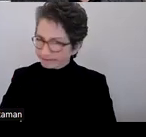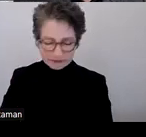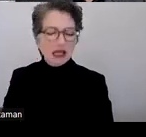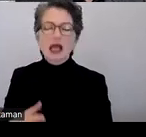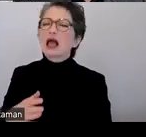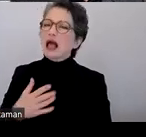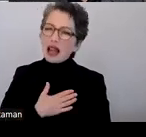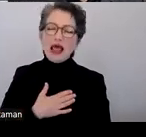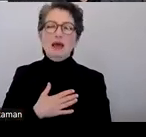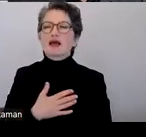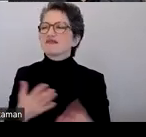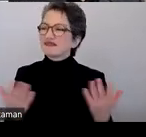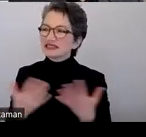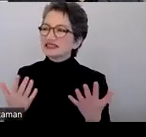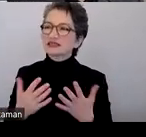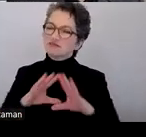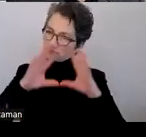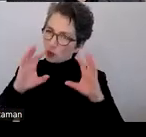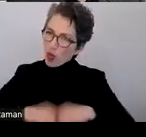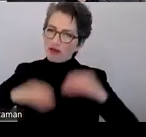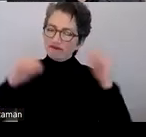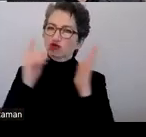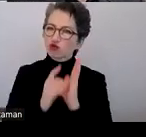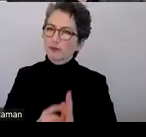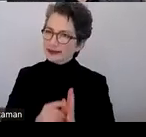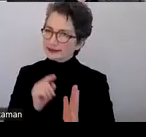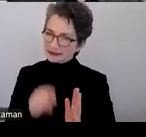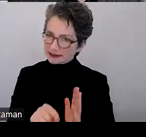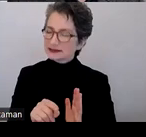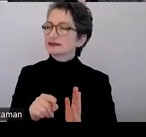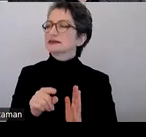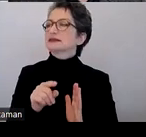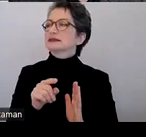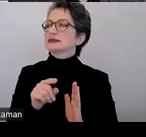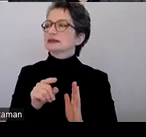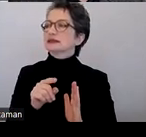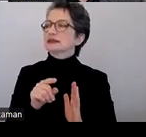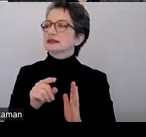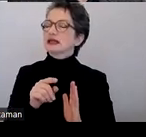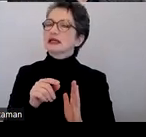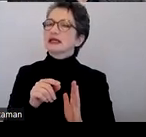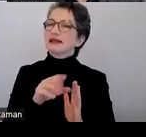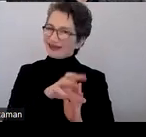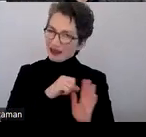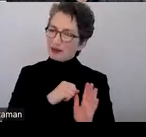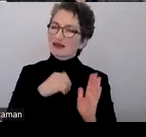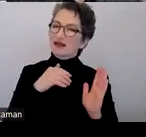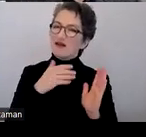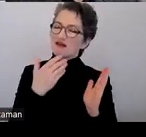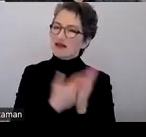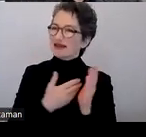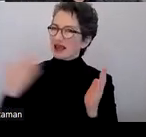Quelldokument wirklich haben und wir das weitergeben, anstatt irgendwelche